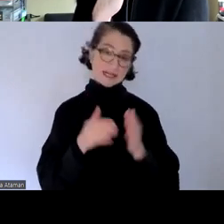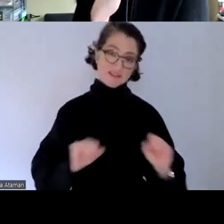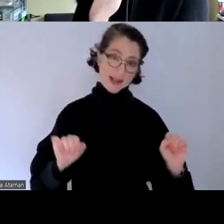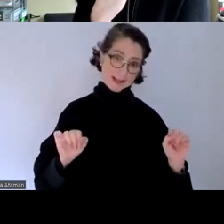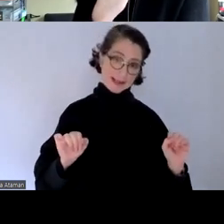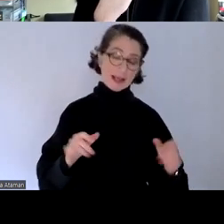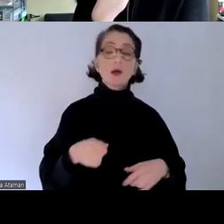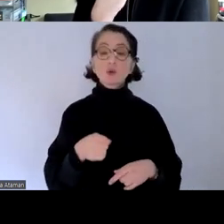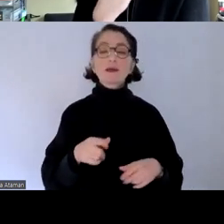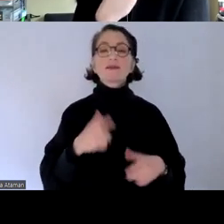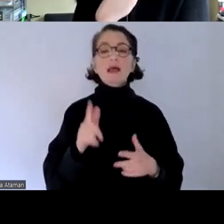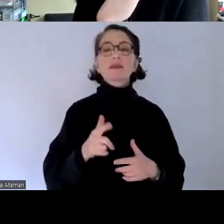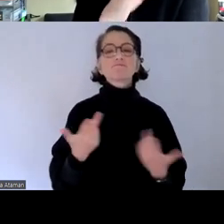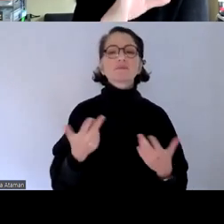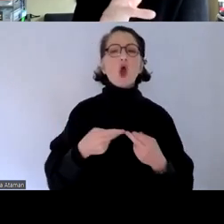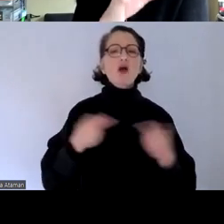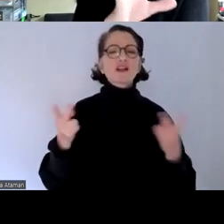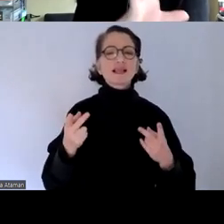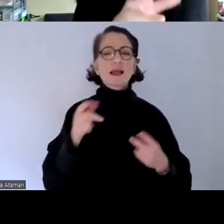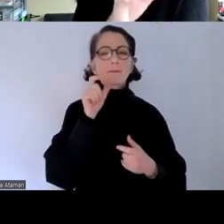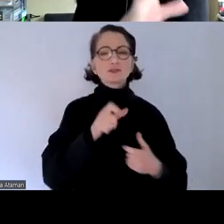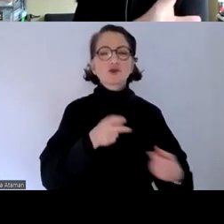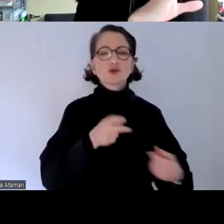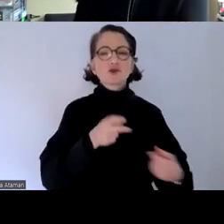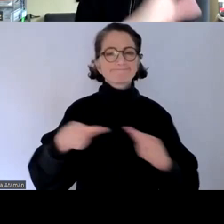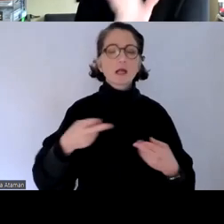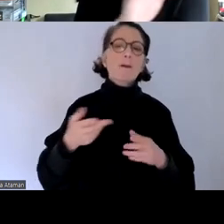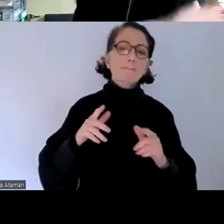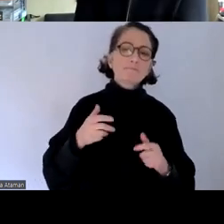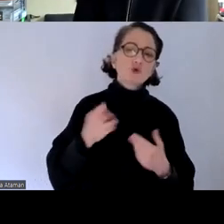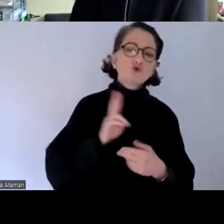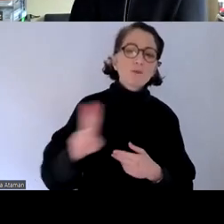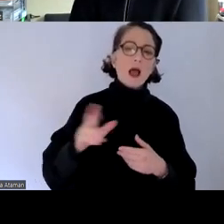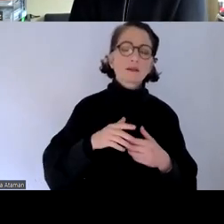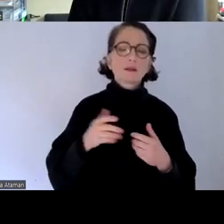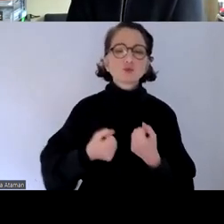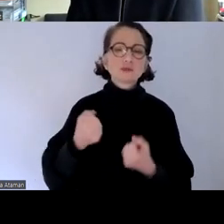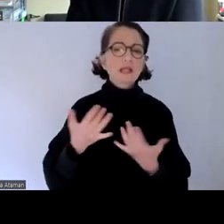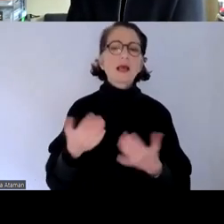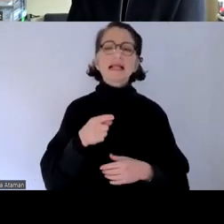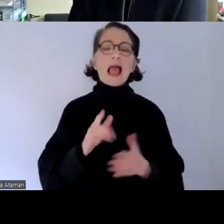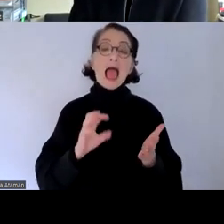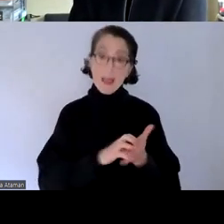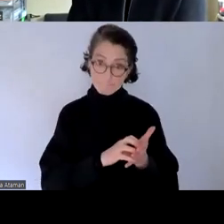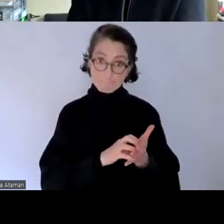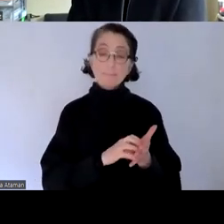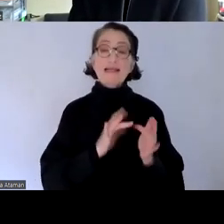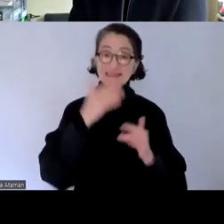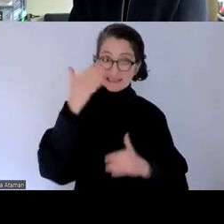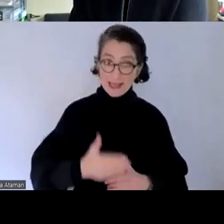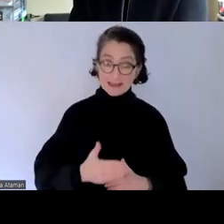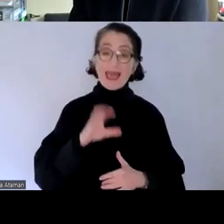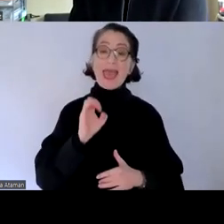personenbeförderungsdiensten sind es also bestimmte sachen webseiten mobiler apps elektronische tickets